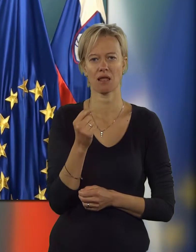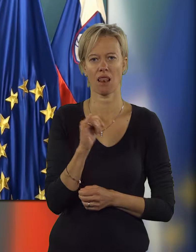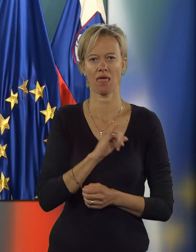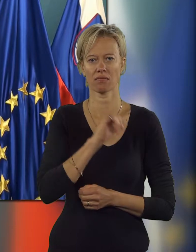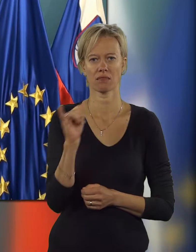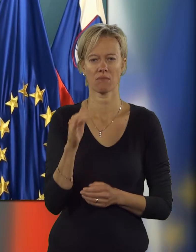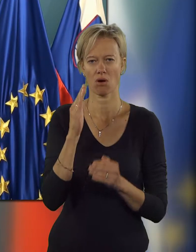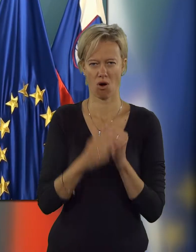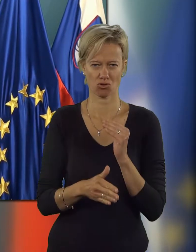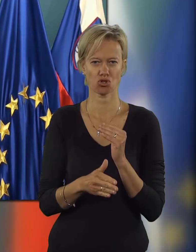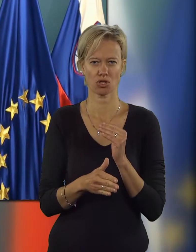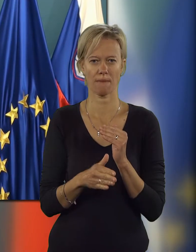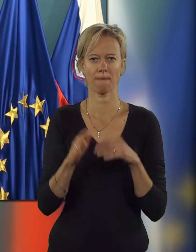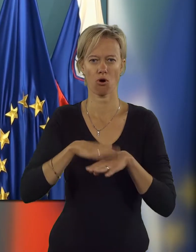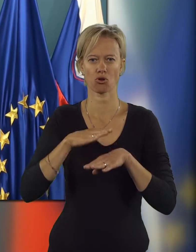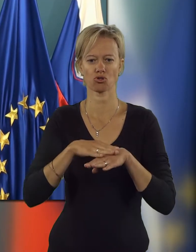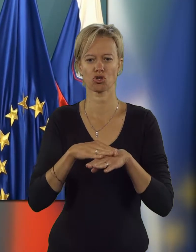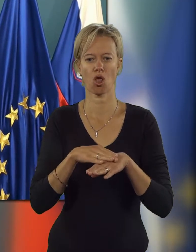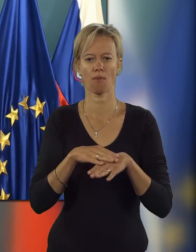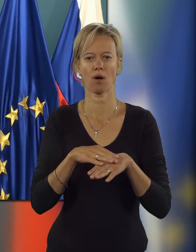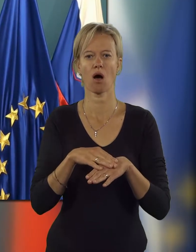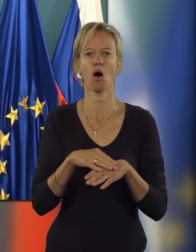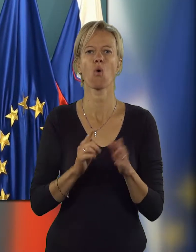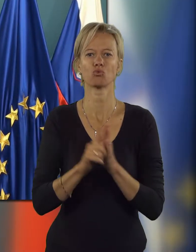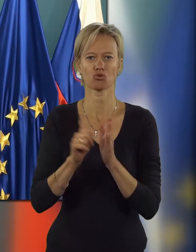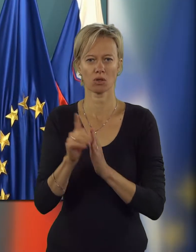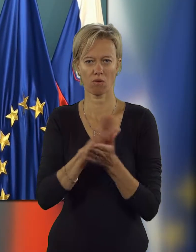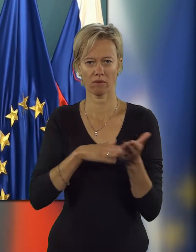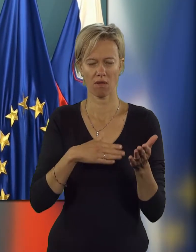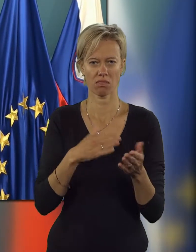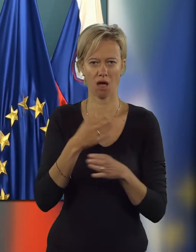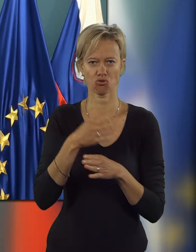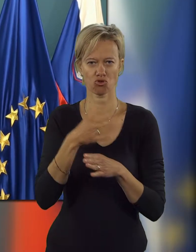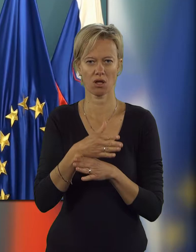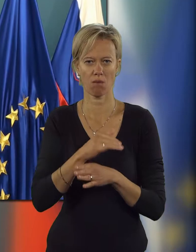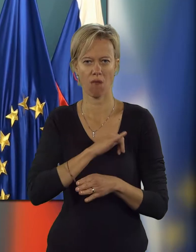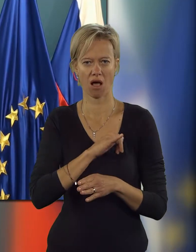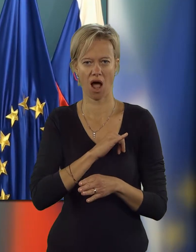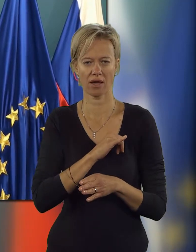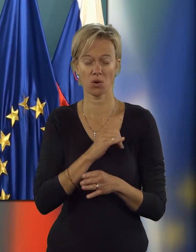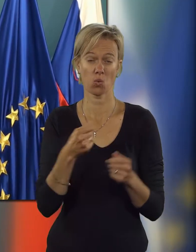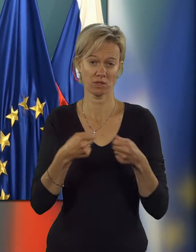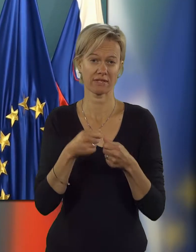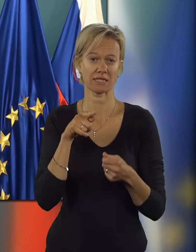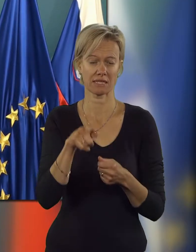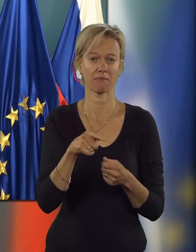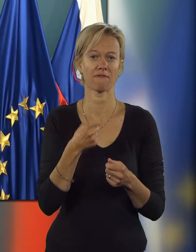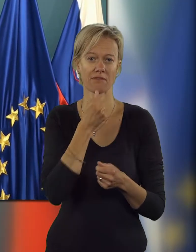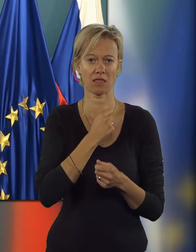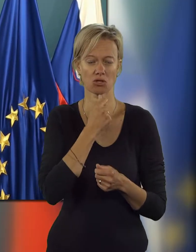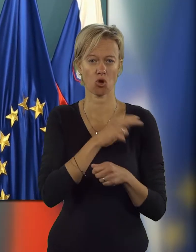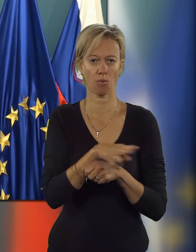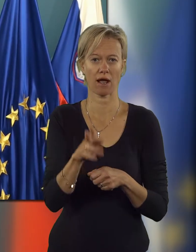letnim, končnim letnim poročilom o učinkih uvedbe davčnih blaganj. V zvezi s tem je